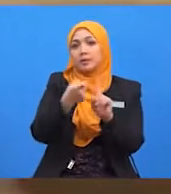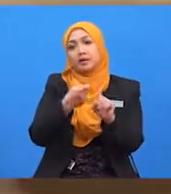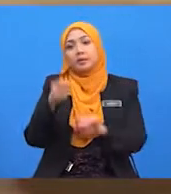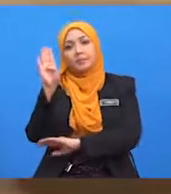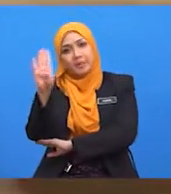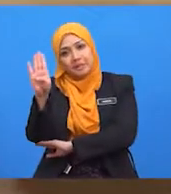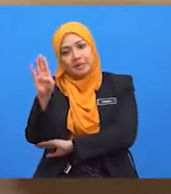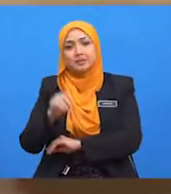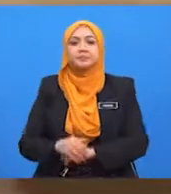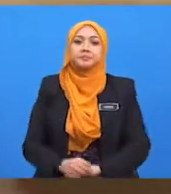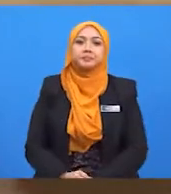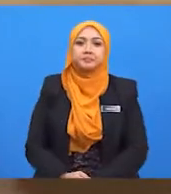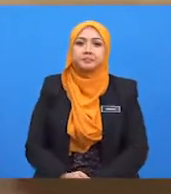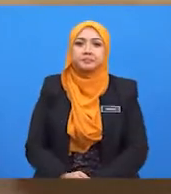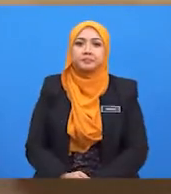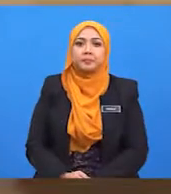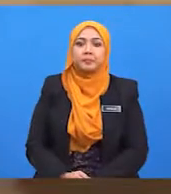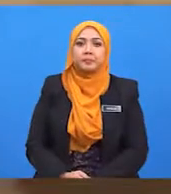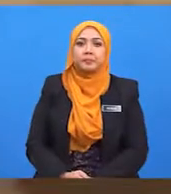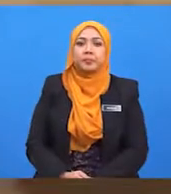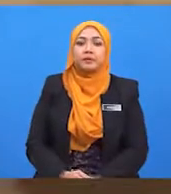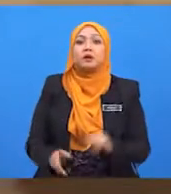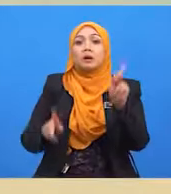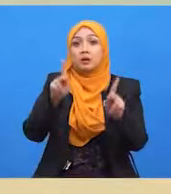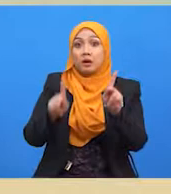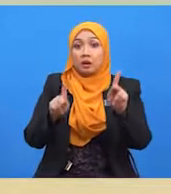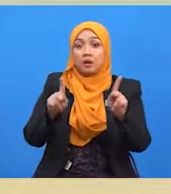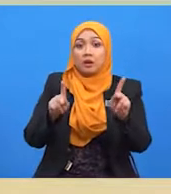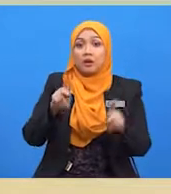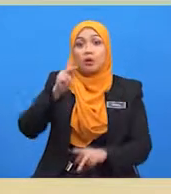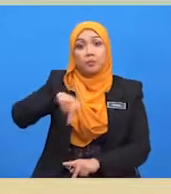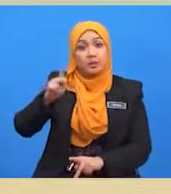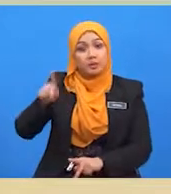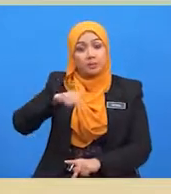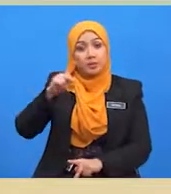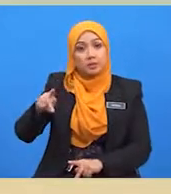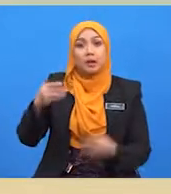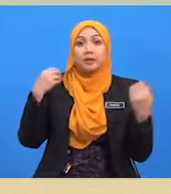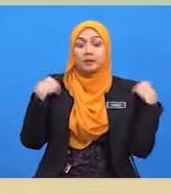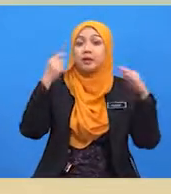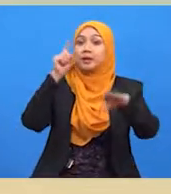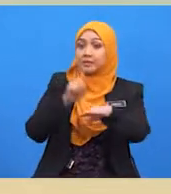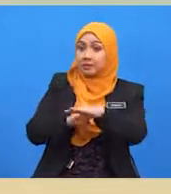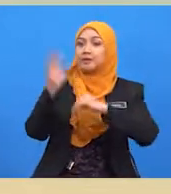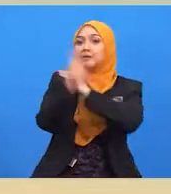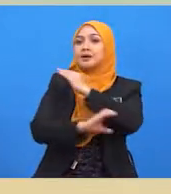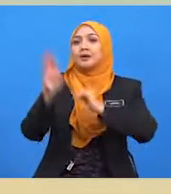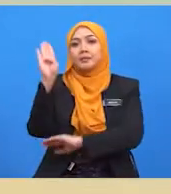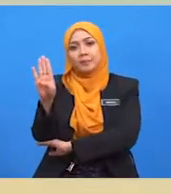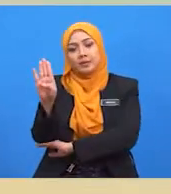berada di negara B dan diberi pilihan kereta manakah pelajar akan beli?